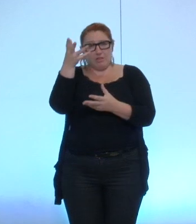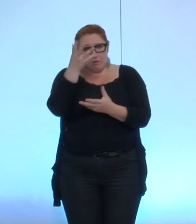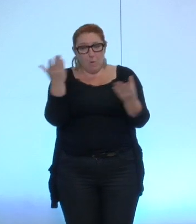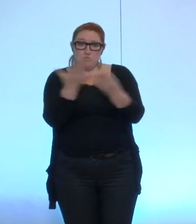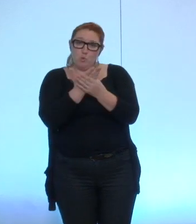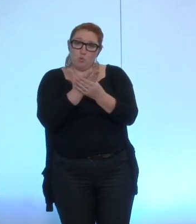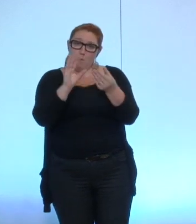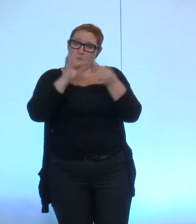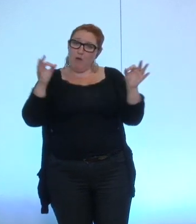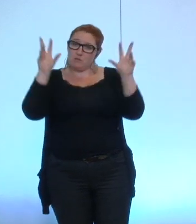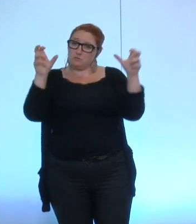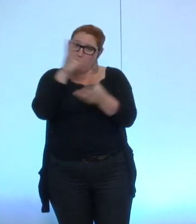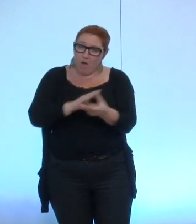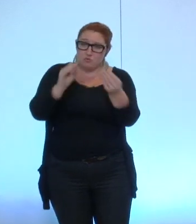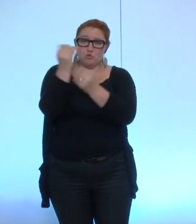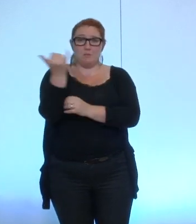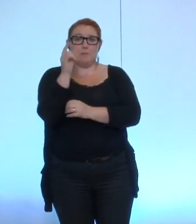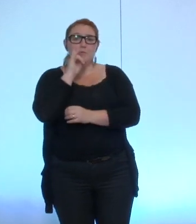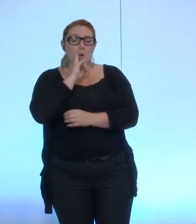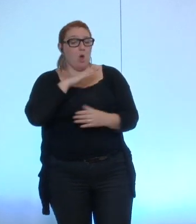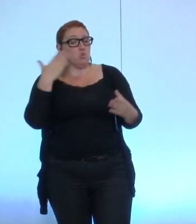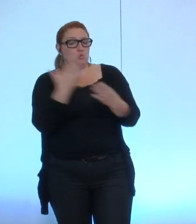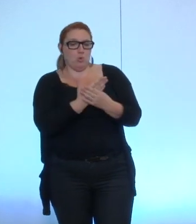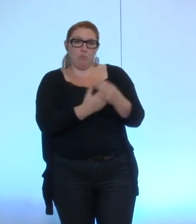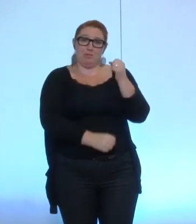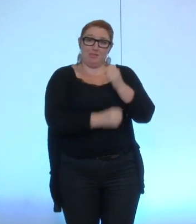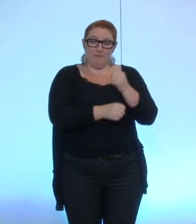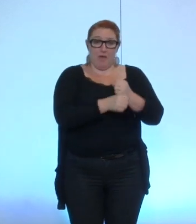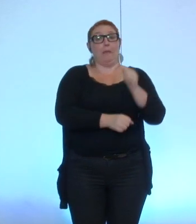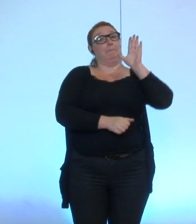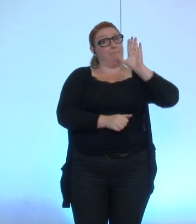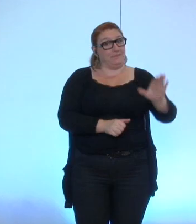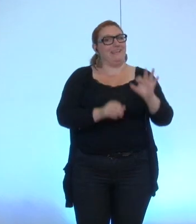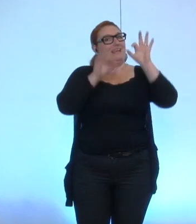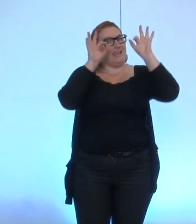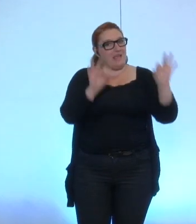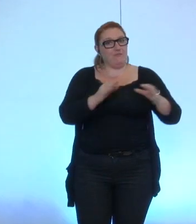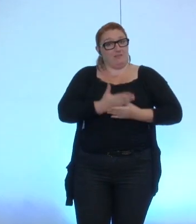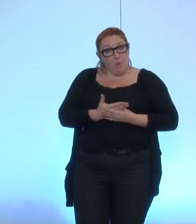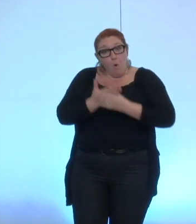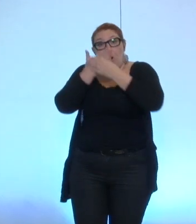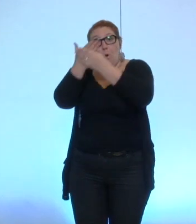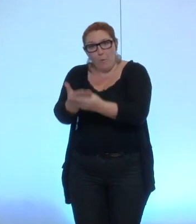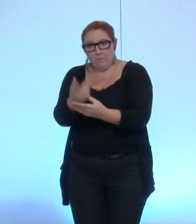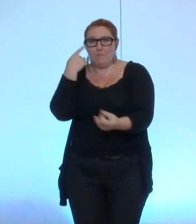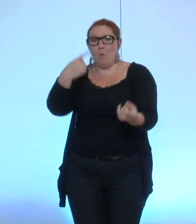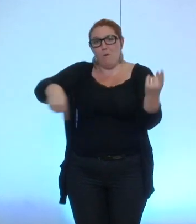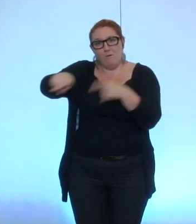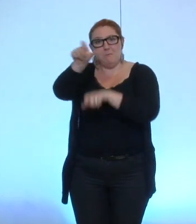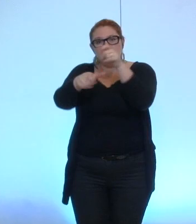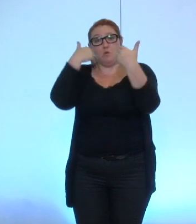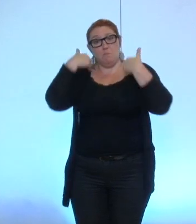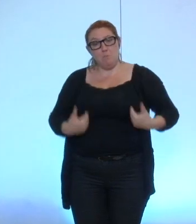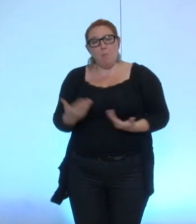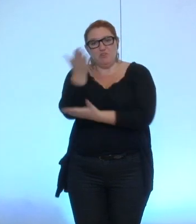précision puisque les documents de travail effectivement sont remis et c'est précisé aux membres des commissions donc